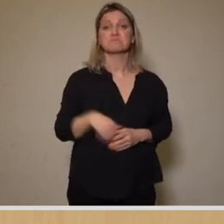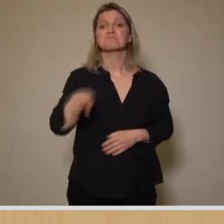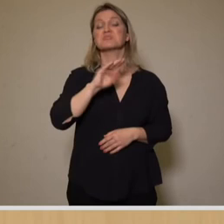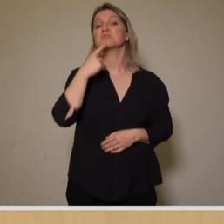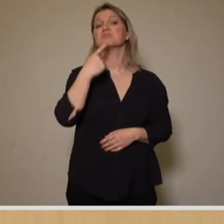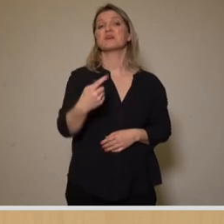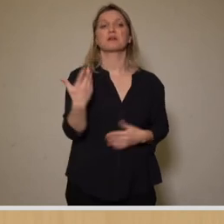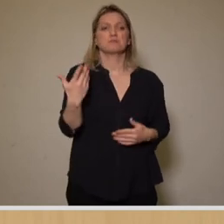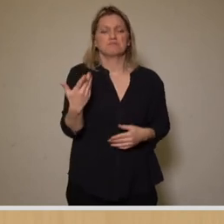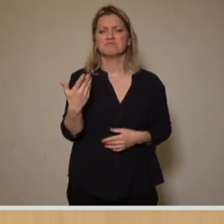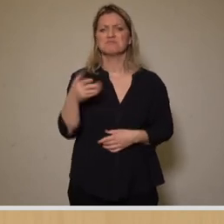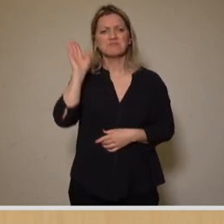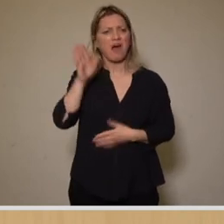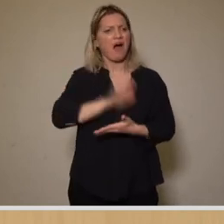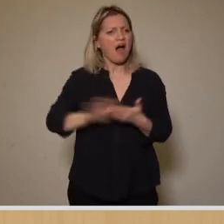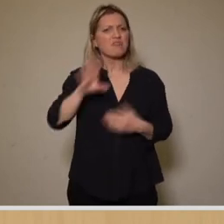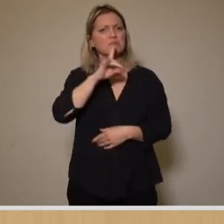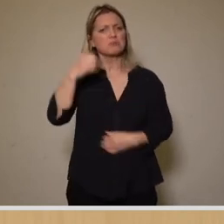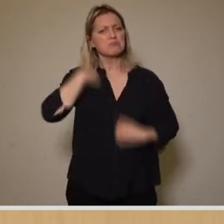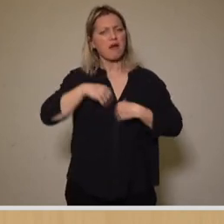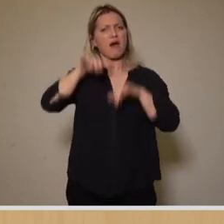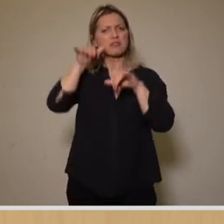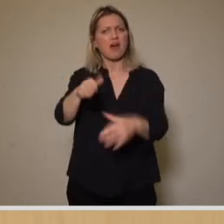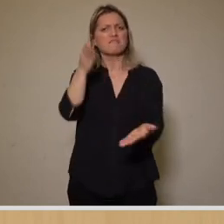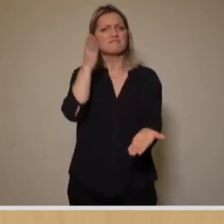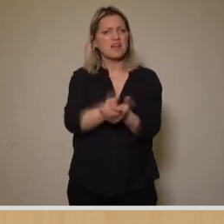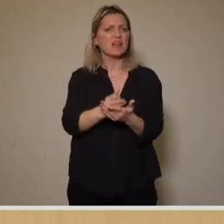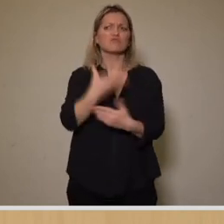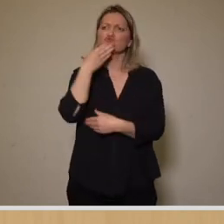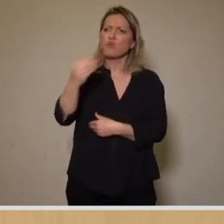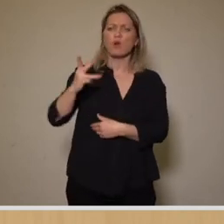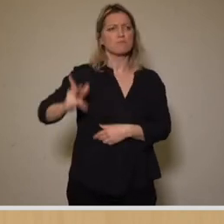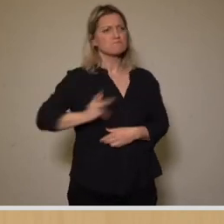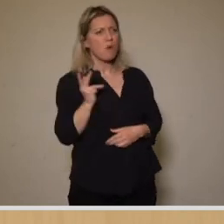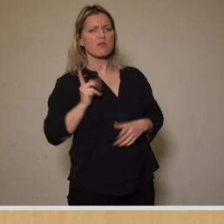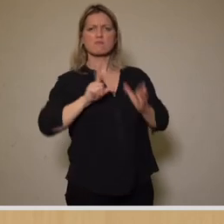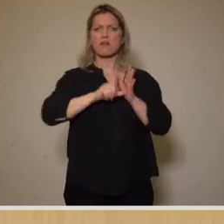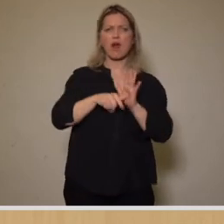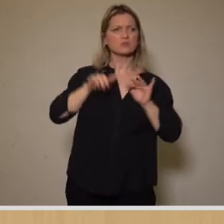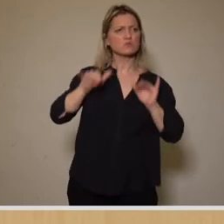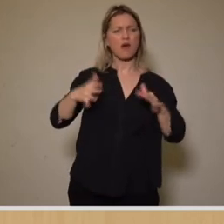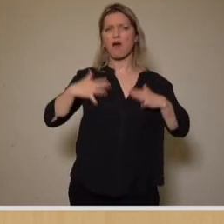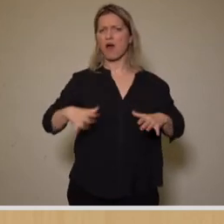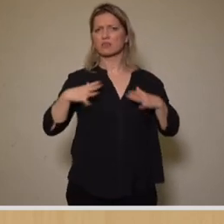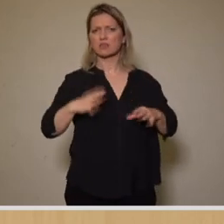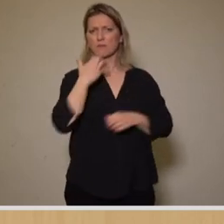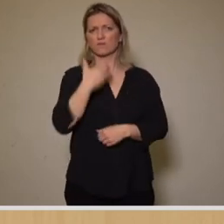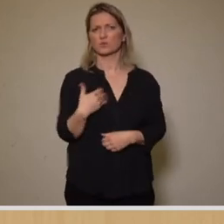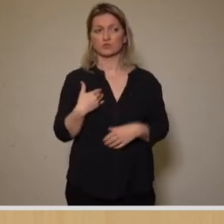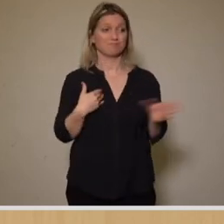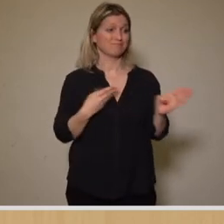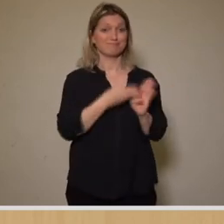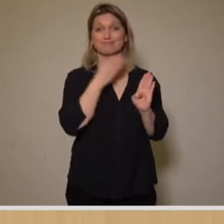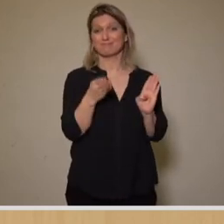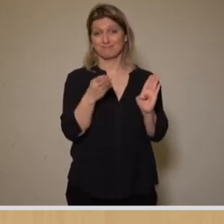wir wollen einfach ein Bad in Pieschen haben. Es muss leistungsfähig sein, es muss schön, es muss modern, es muss angenehm sein. Der nächste Aspekt.